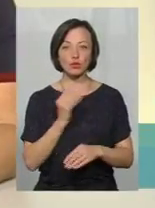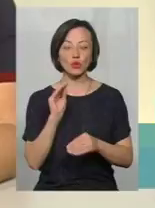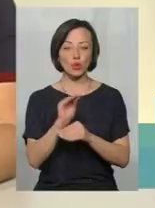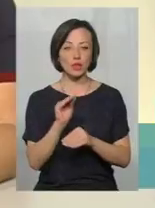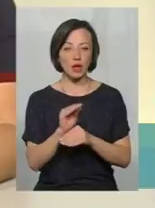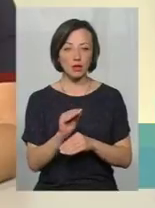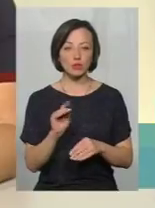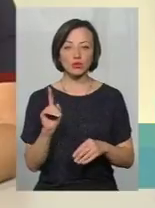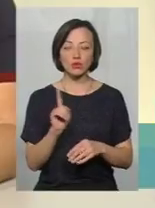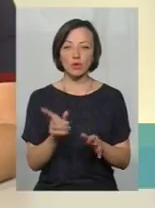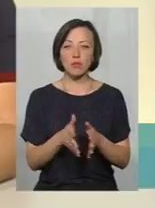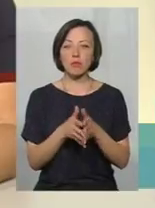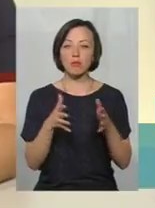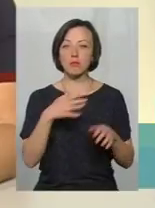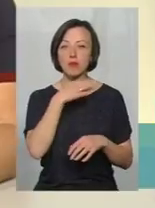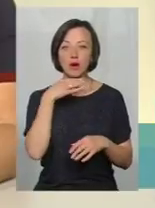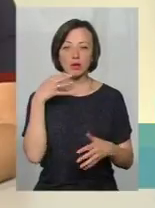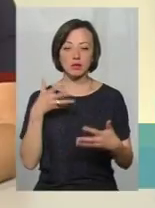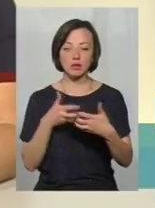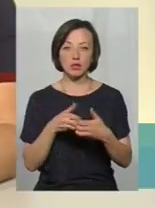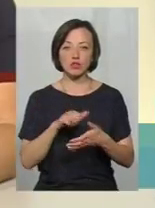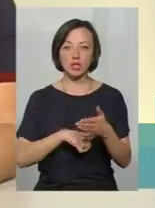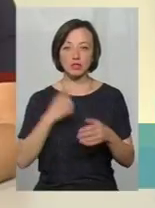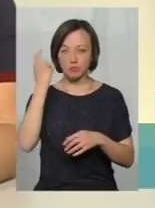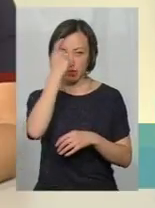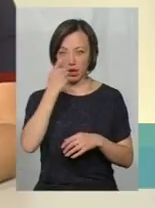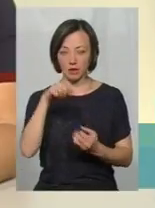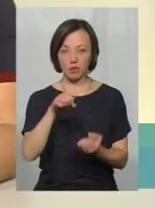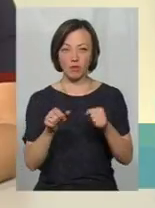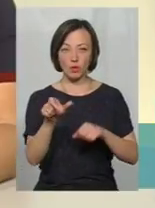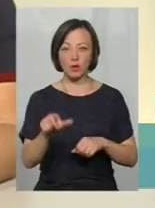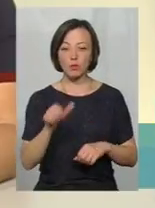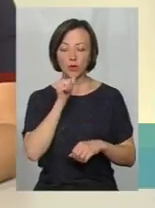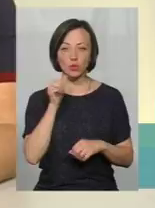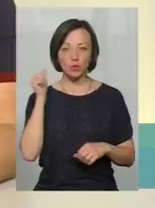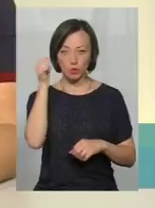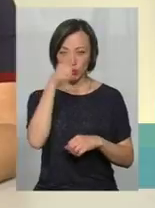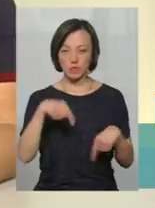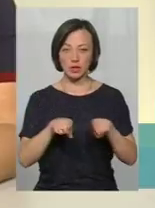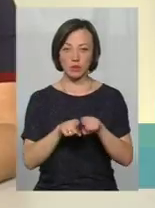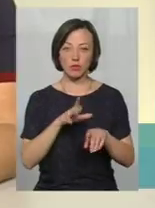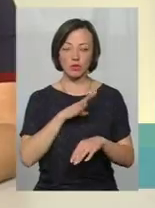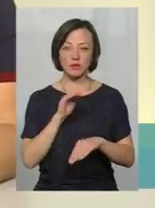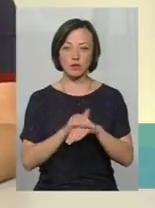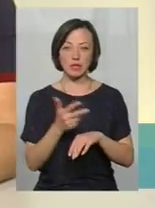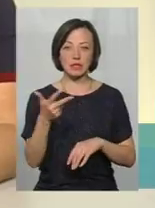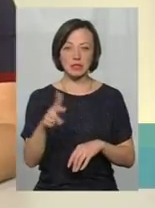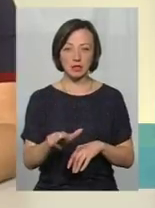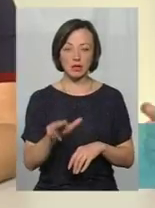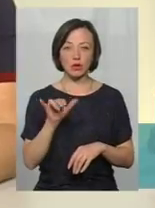досвілика кількісті ДТП саме через п'яних водіїв. Так, до прикладу, минулому році таких ДТП було зафіксовано три,